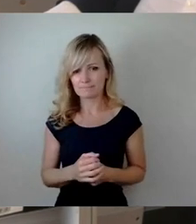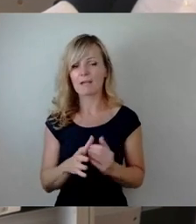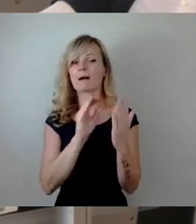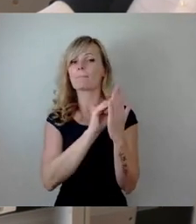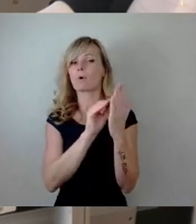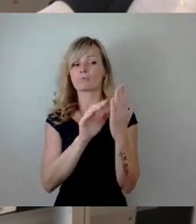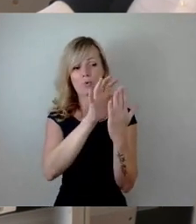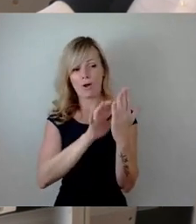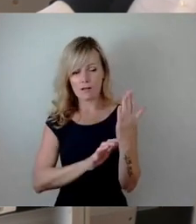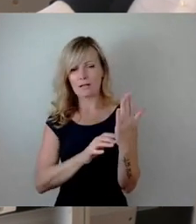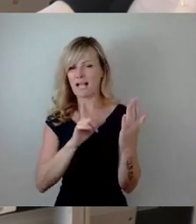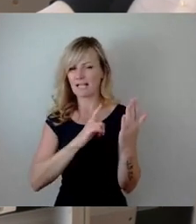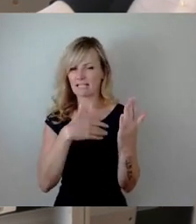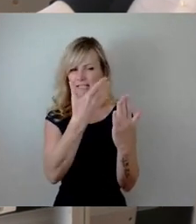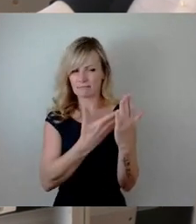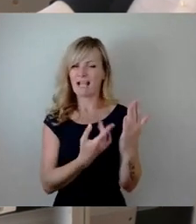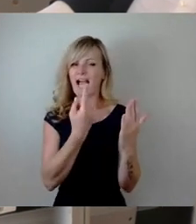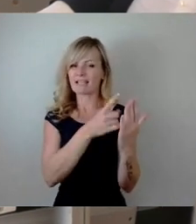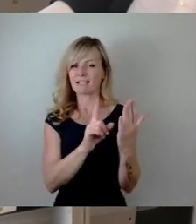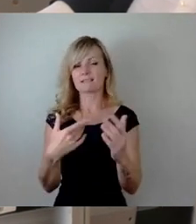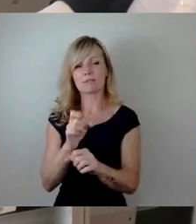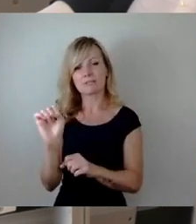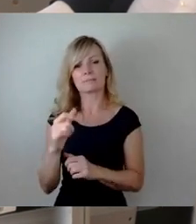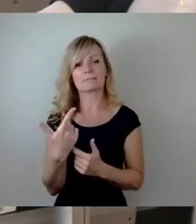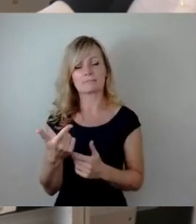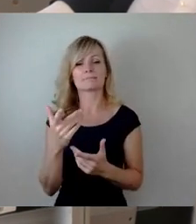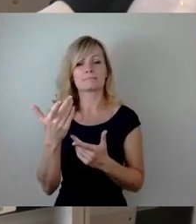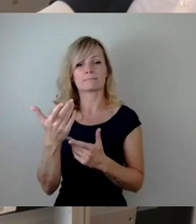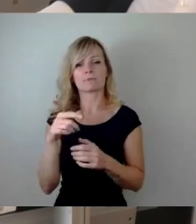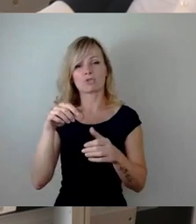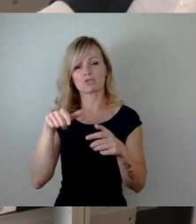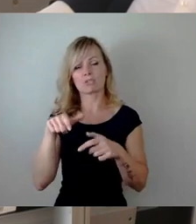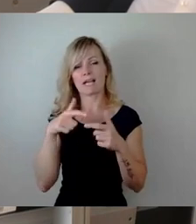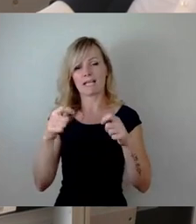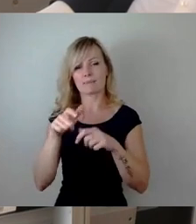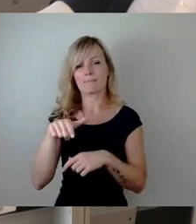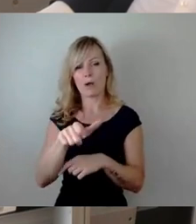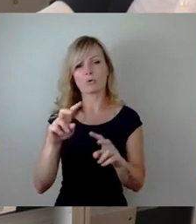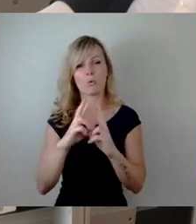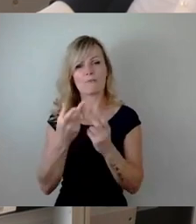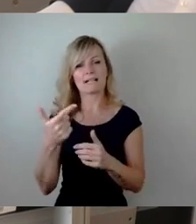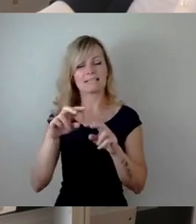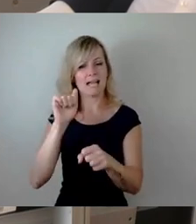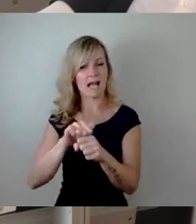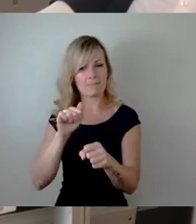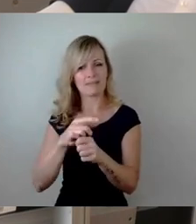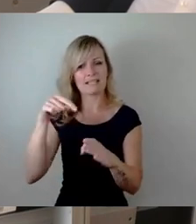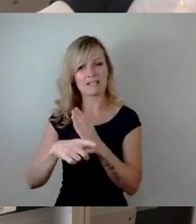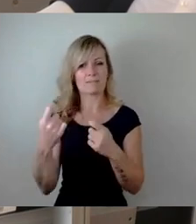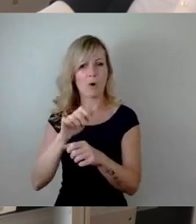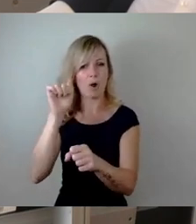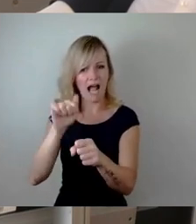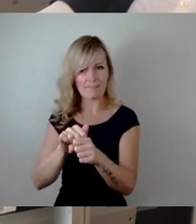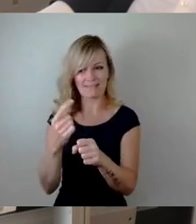Amtsleitung des Brand- und Katastrophenschutzamtes, des Straßen- und Tiefbeamtes sowie des Umweltamtes gebeten, Ihnen im Anschluss einen